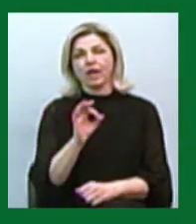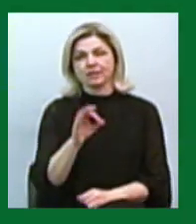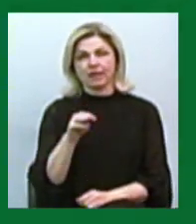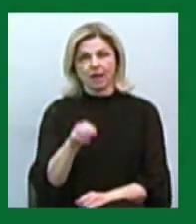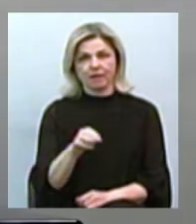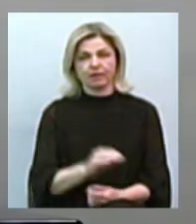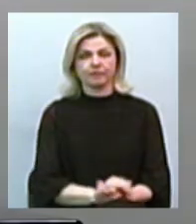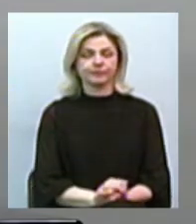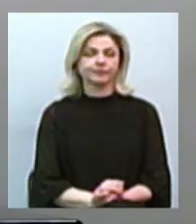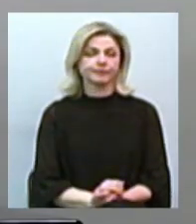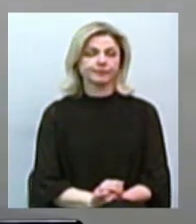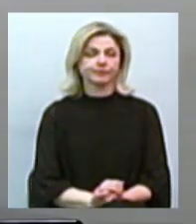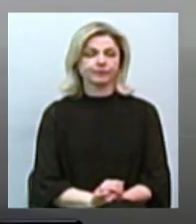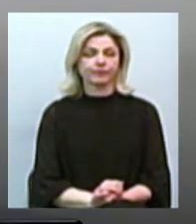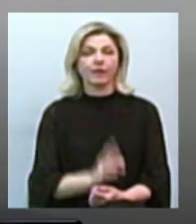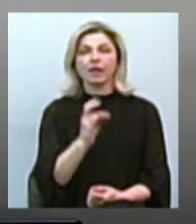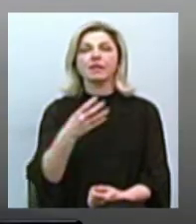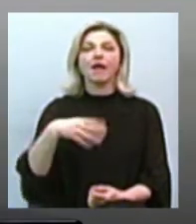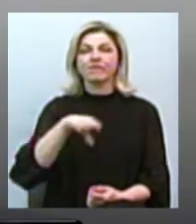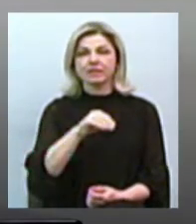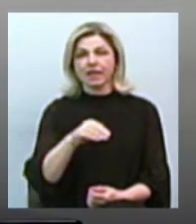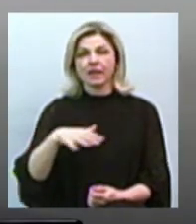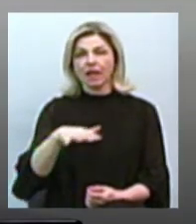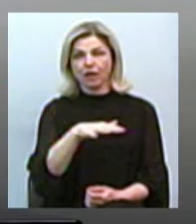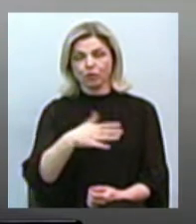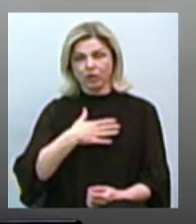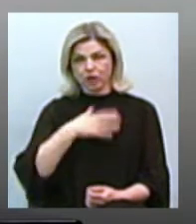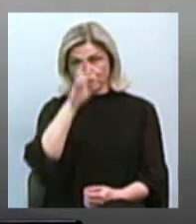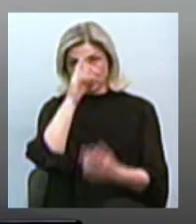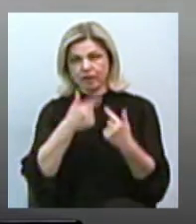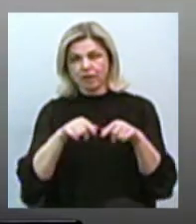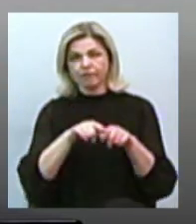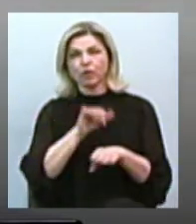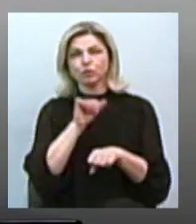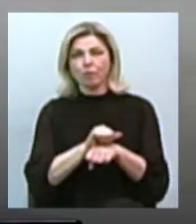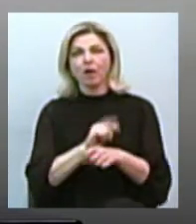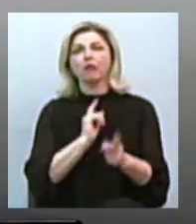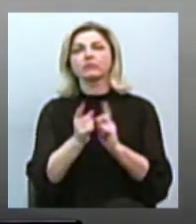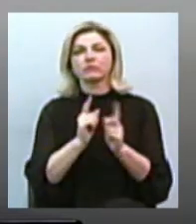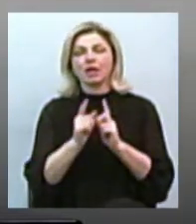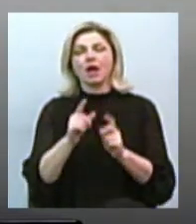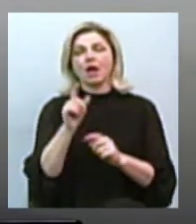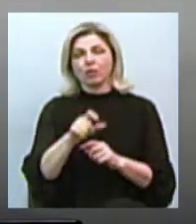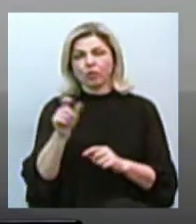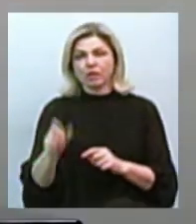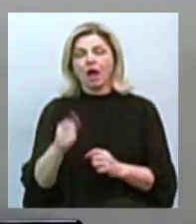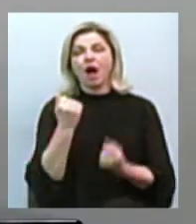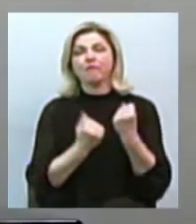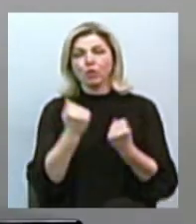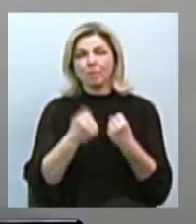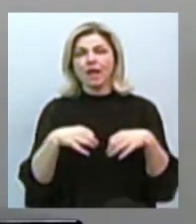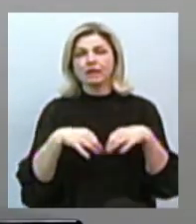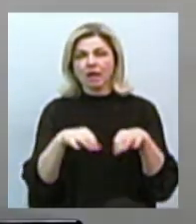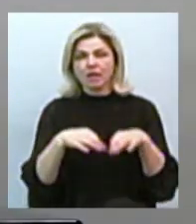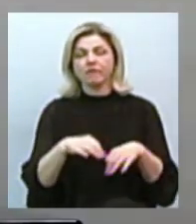На всій території нашої держави зупиняються регулярні та нерегулярні перевезення пасажирів автомобільним транспортом